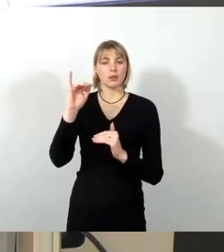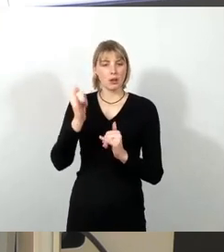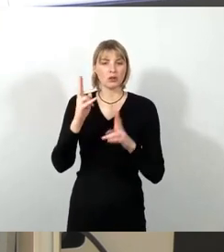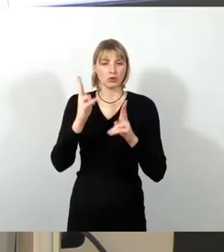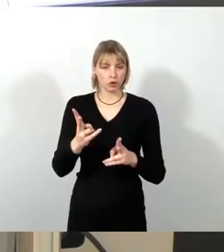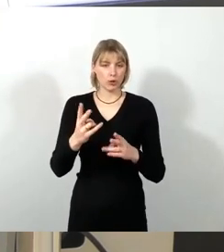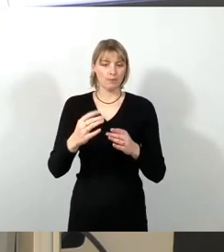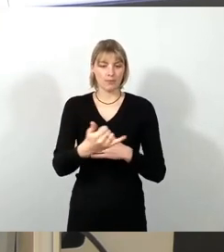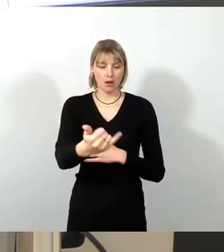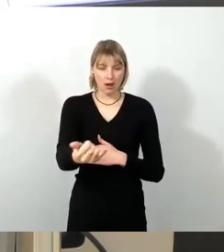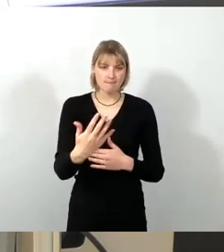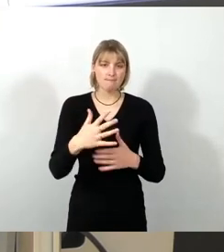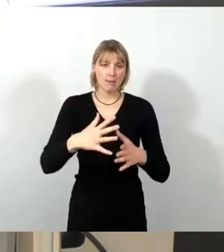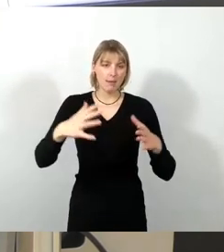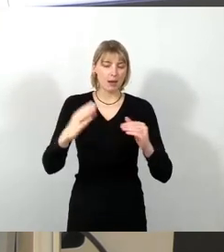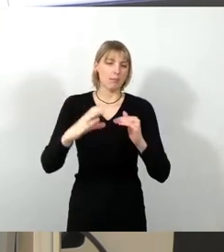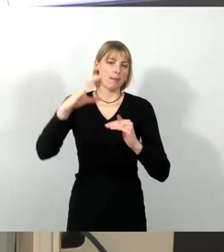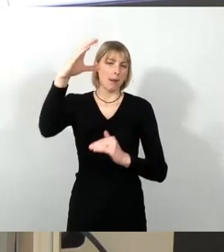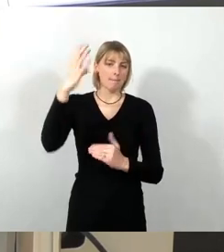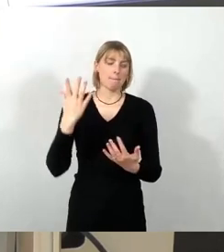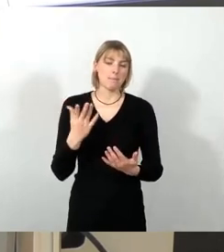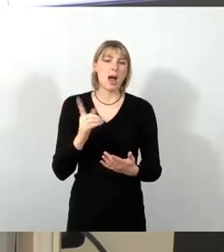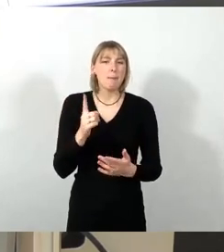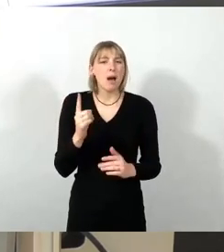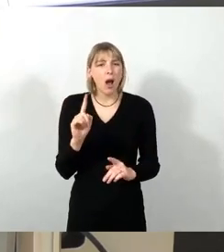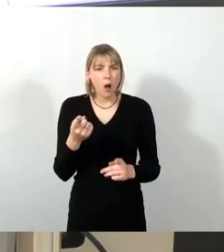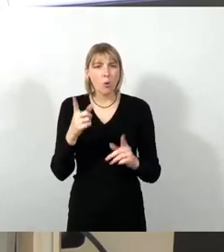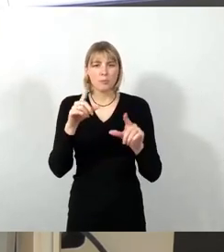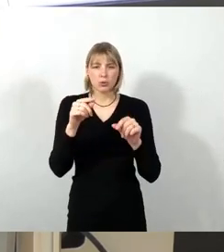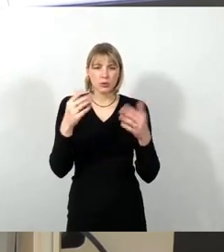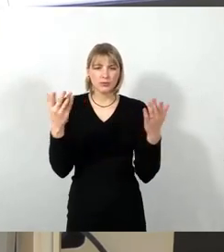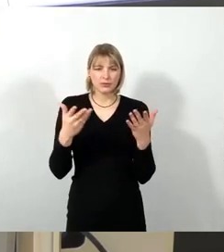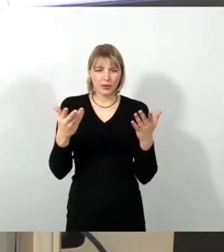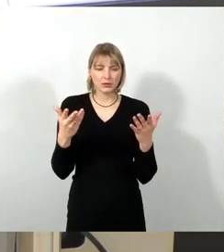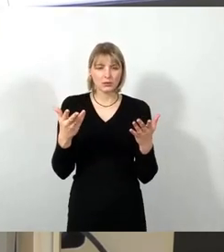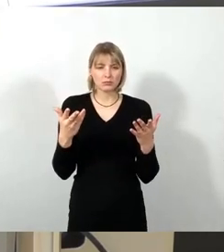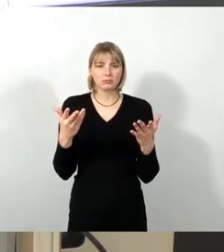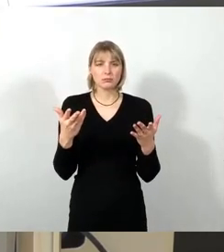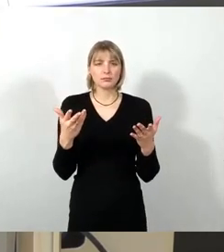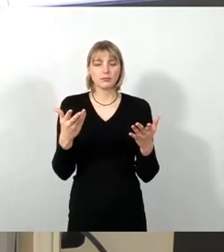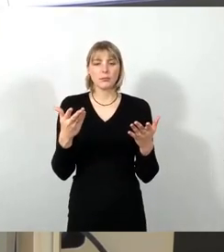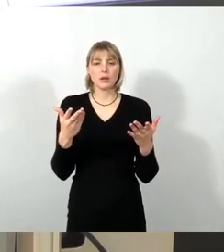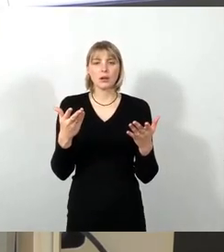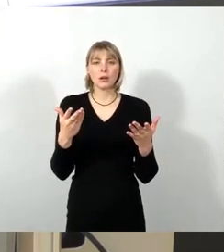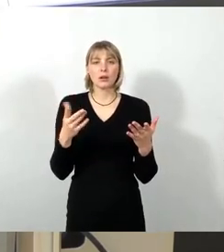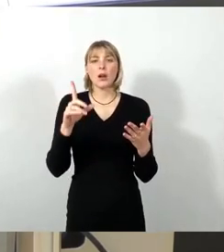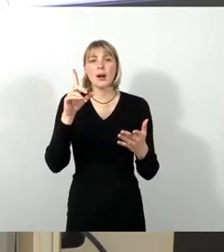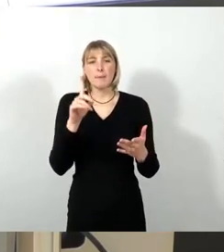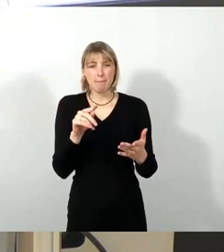das bedeutet ja auch, dass, also das bedeutet ja de facto, dass die